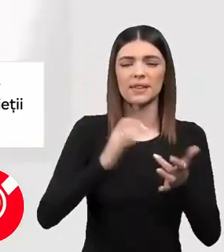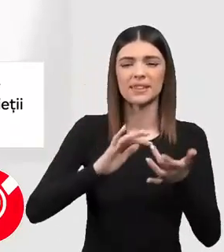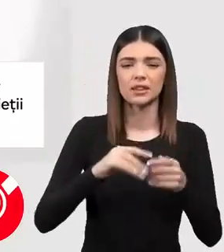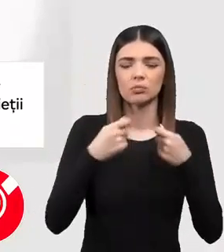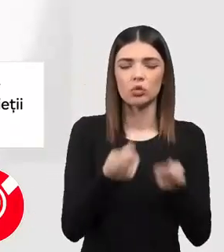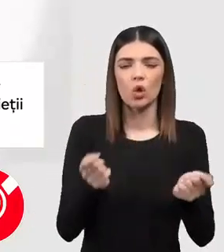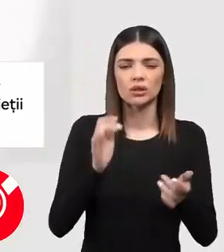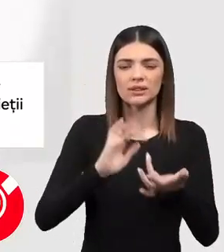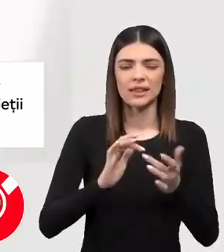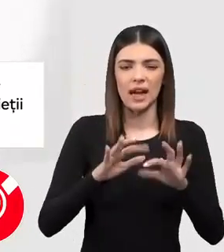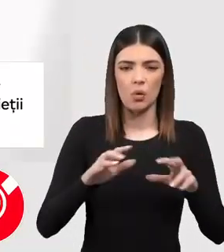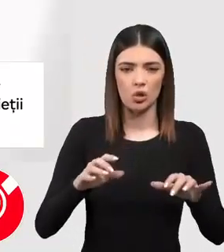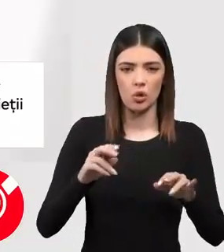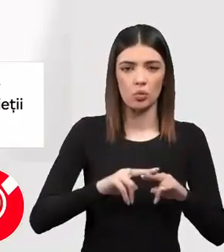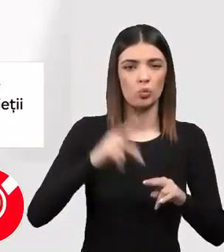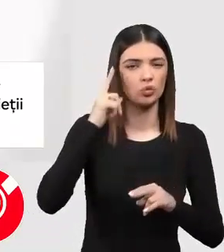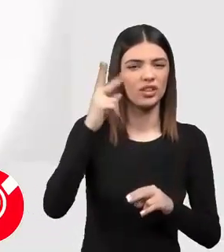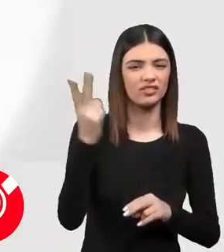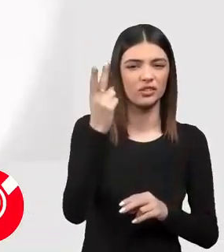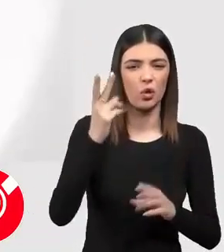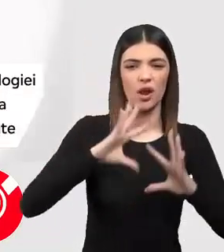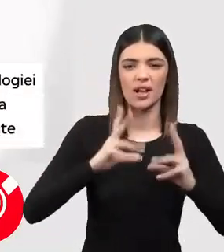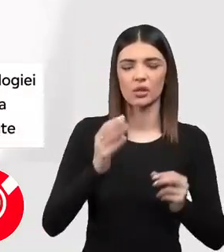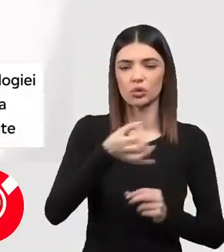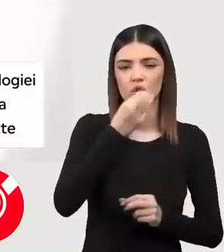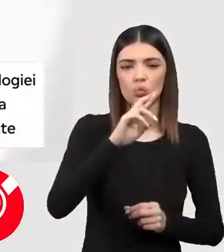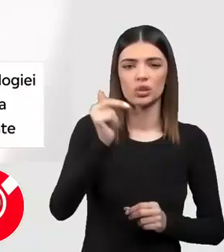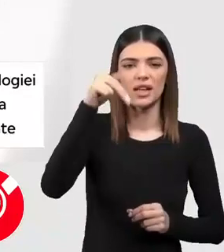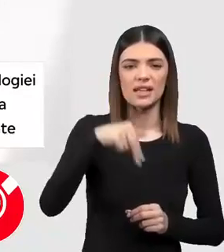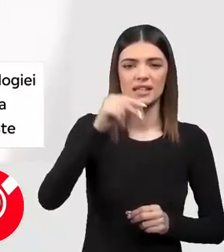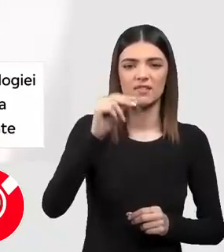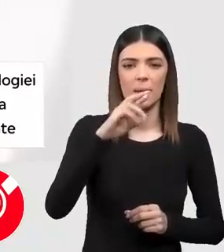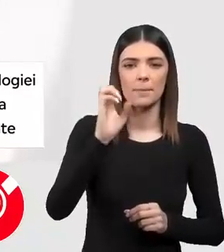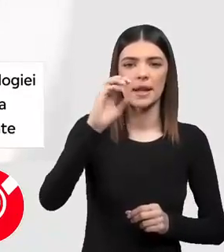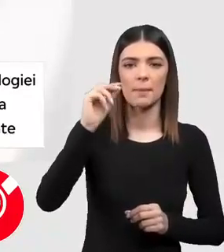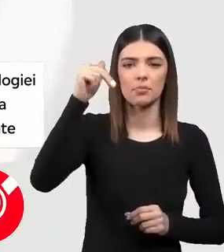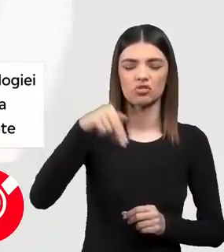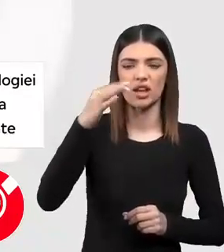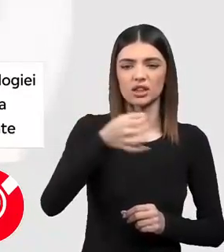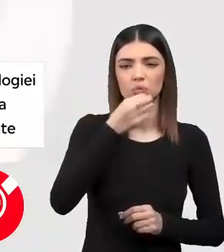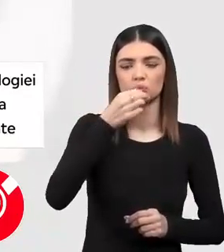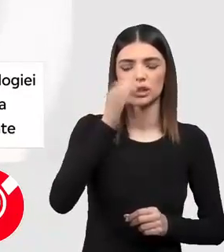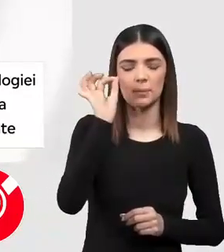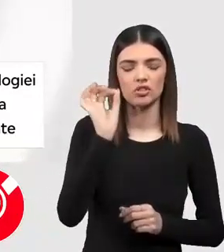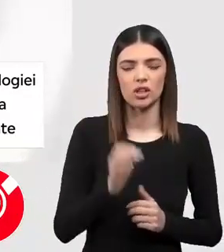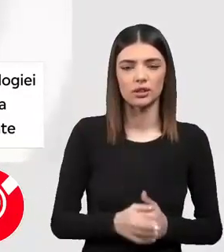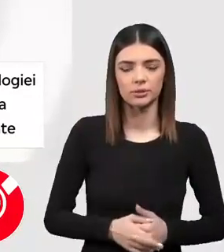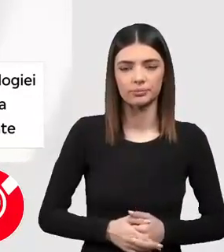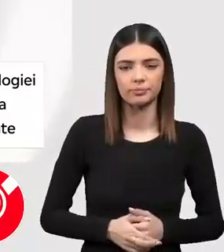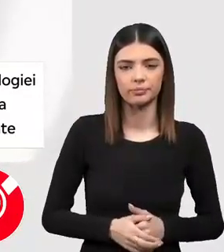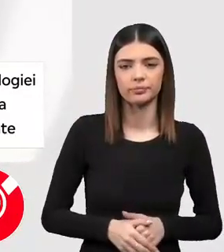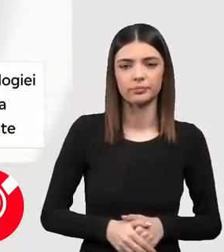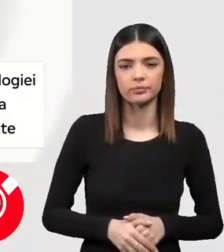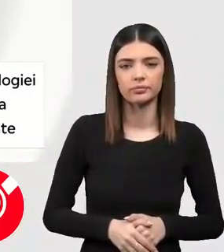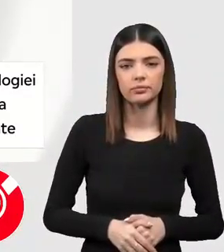De la roboți autonom și drone agricole până la digitalizarea managementului. Cum sună, deci, viitorul în agricultură, îți spune Răsvan Prelipcian, co